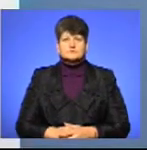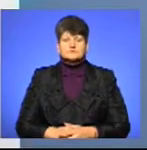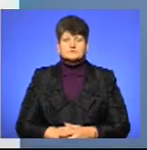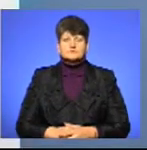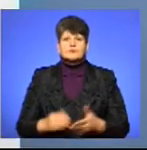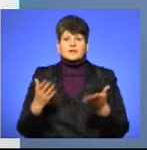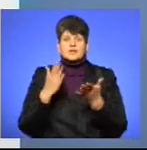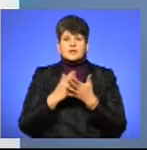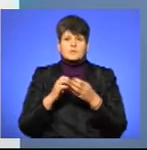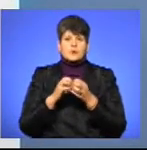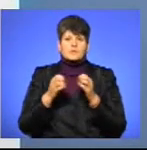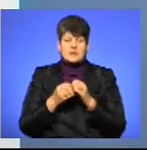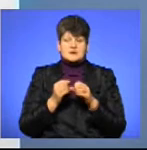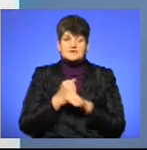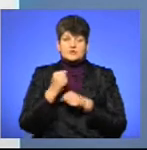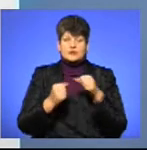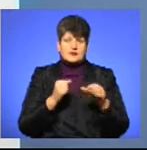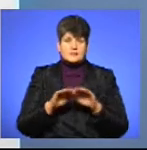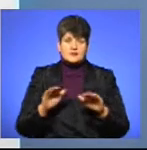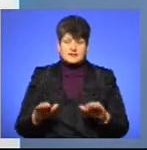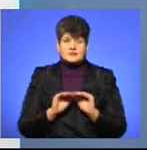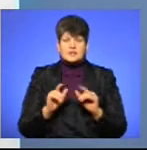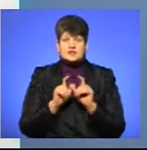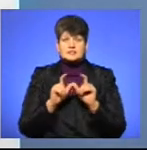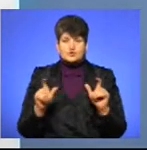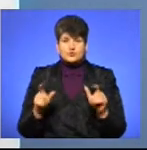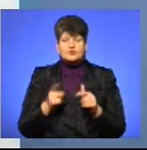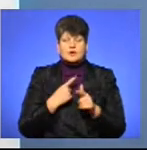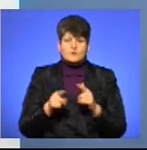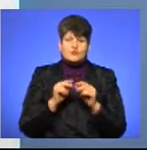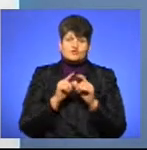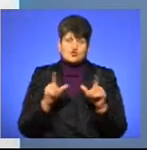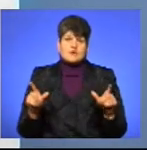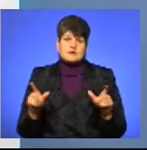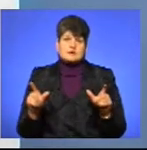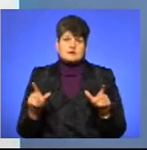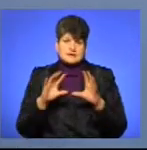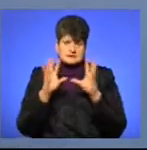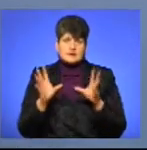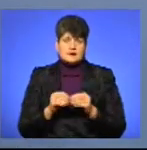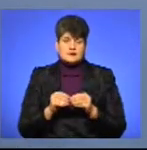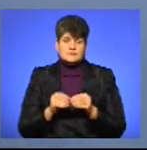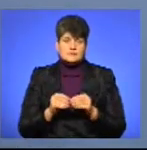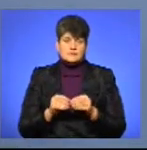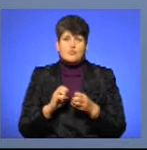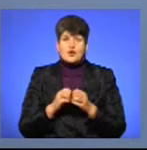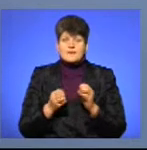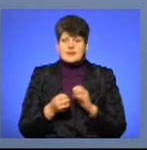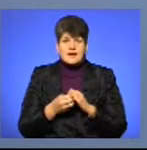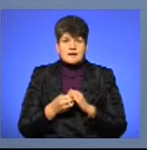Чи є проблеми із влаштуванням дітей у дитячій садочці чи у школи загальноосвітні? Ну, таких проблем,